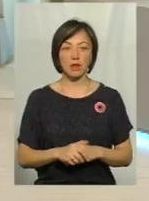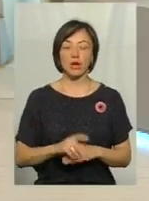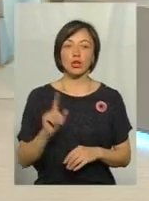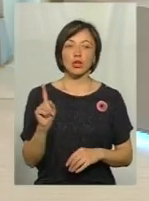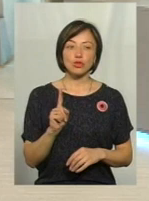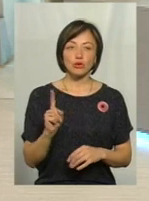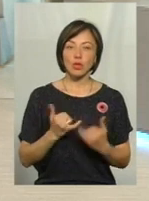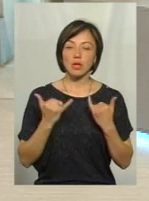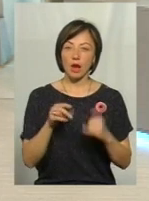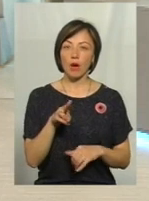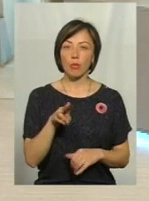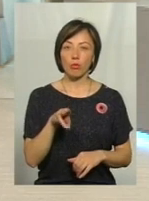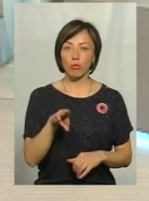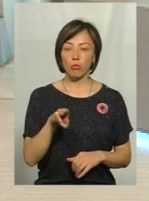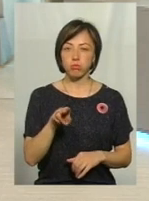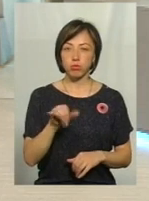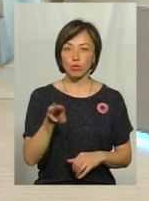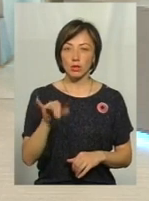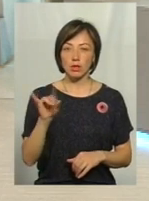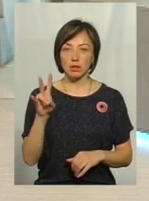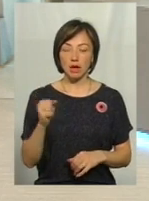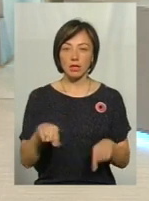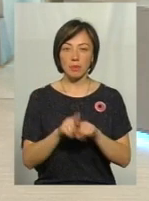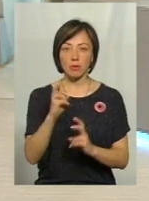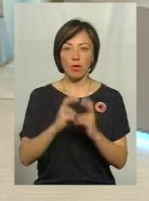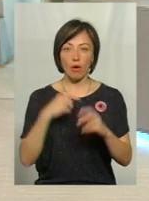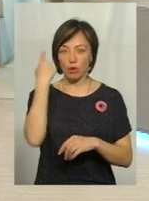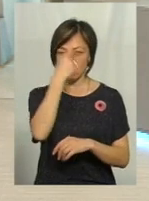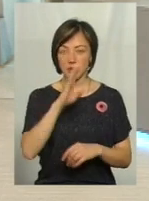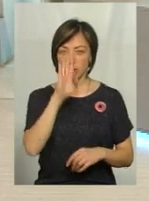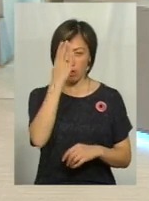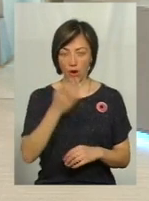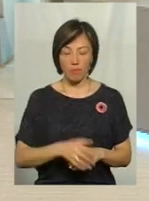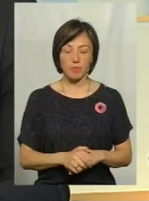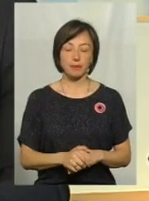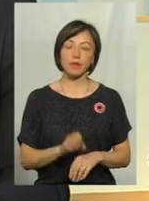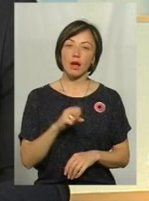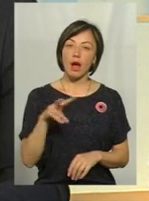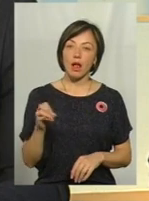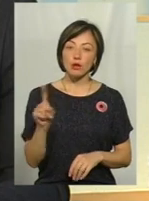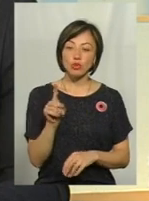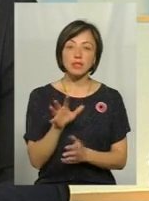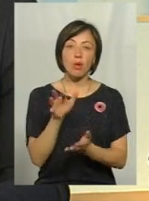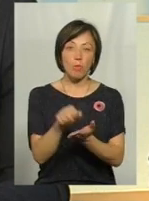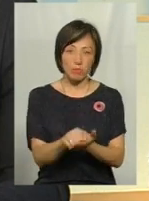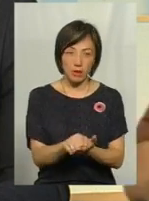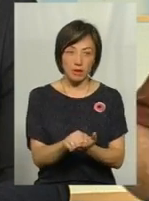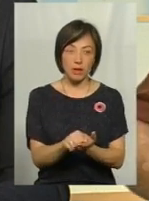Для Путіна деякі з таких підприємців стали особистими ворогами. Але із тих, що захопили,